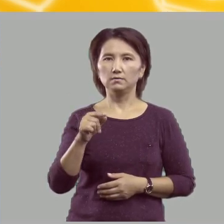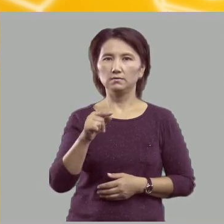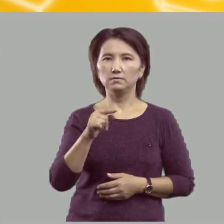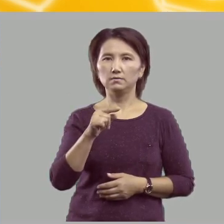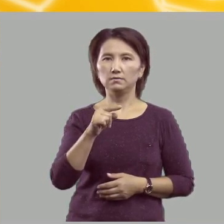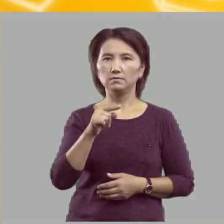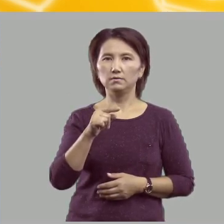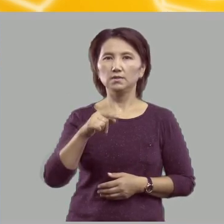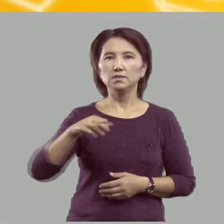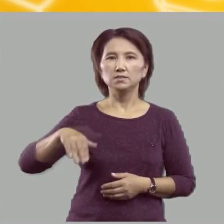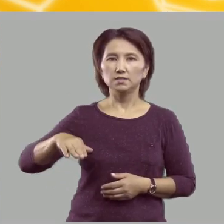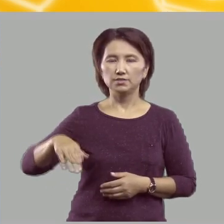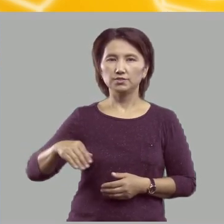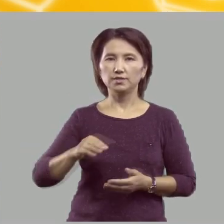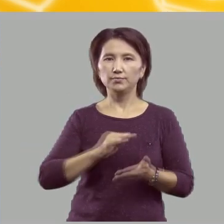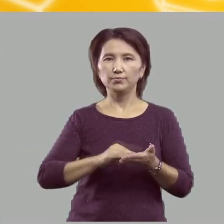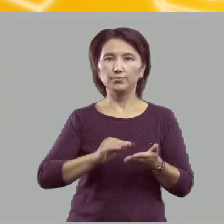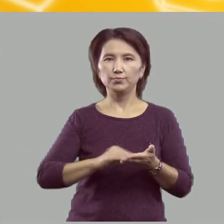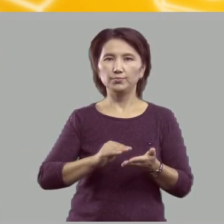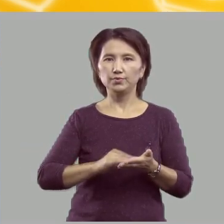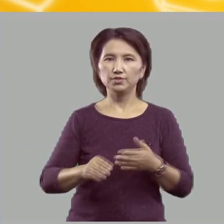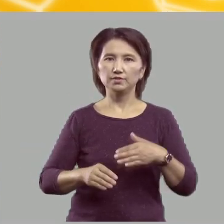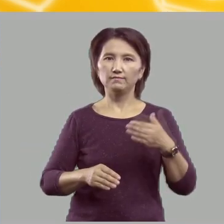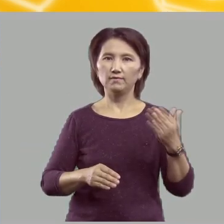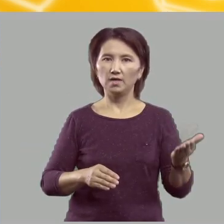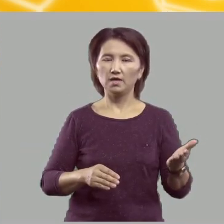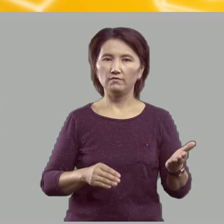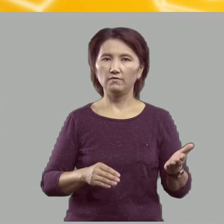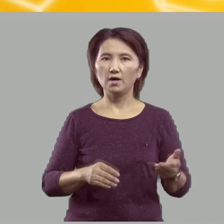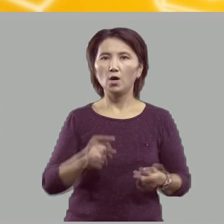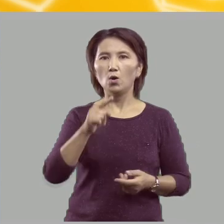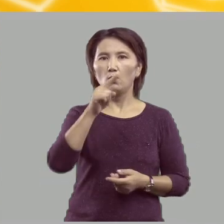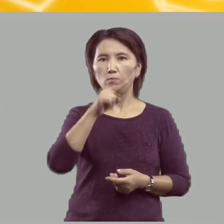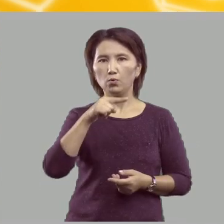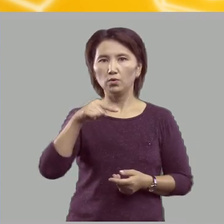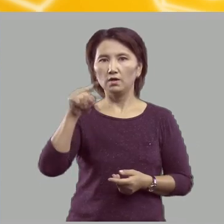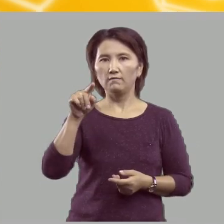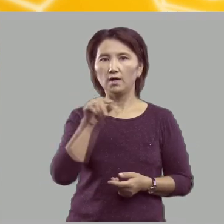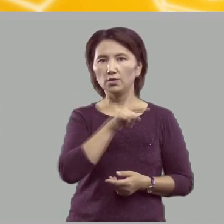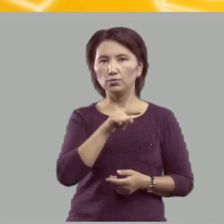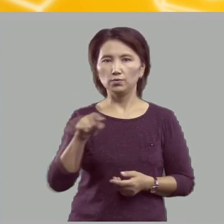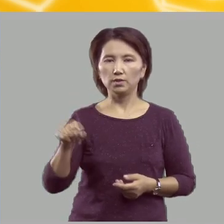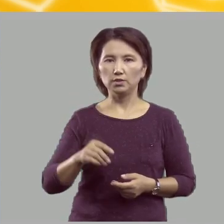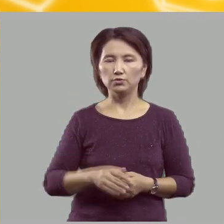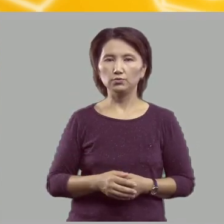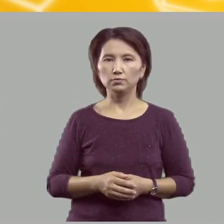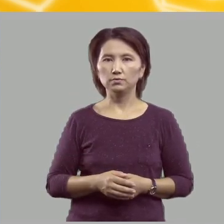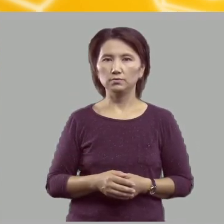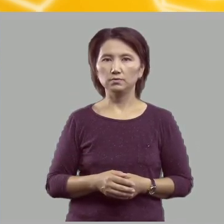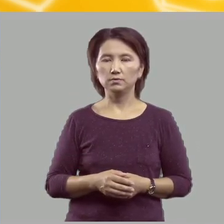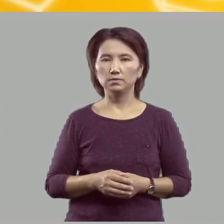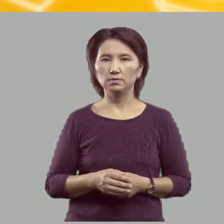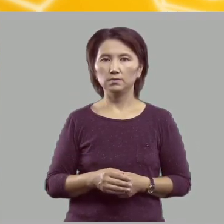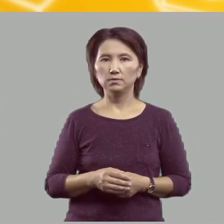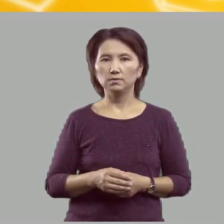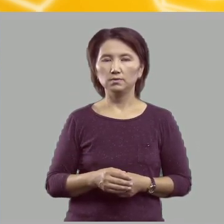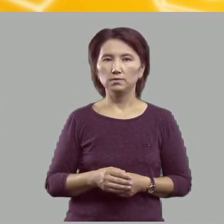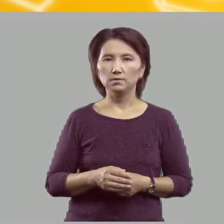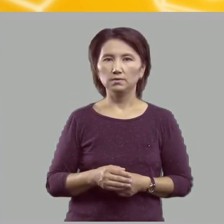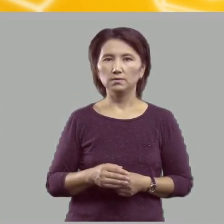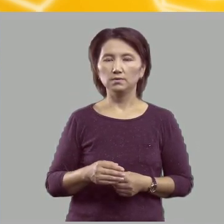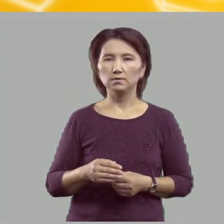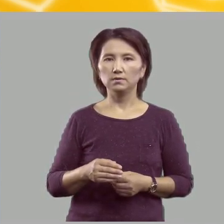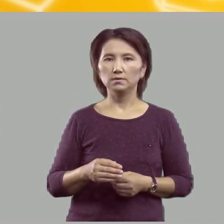Затем пишем влево полуовальную линию, пересекаем